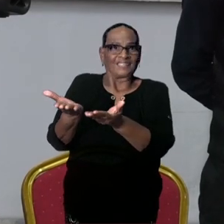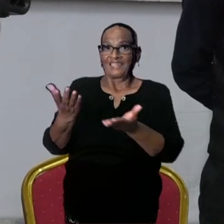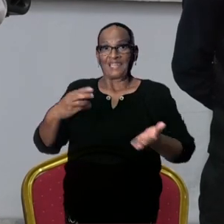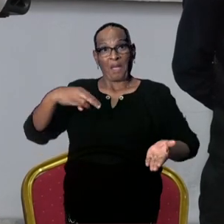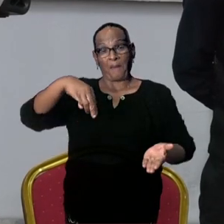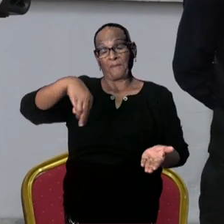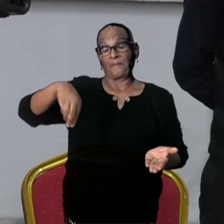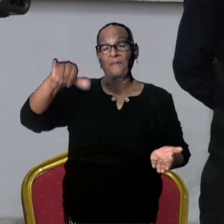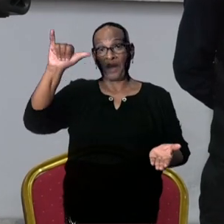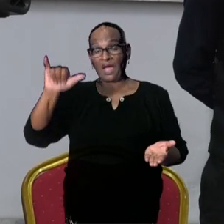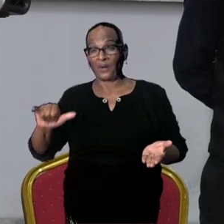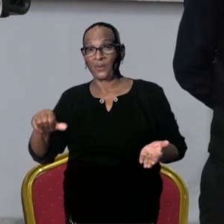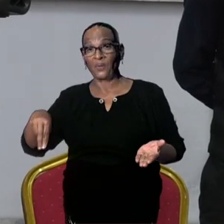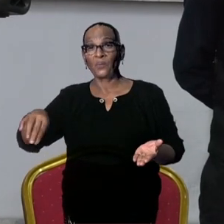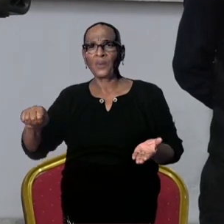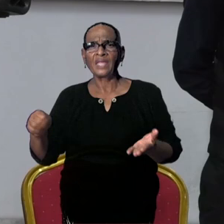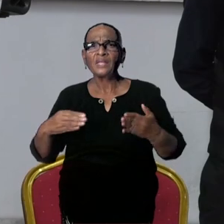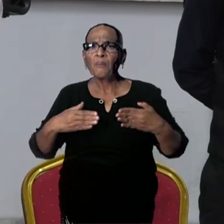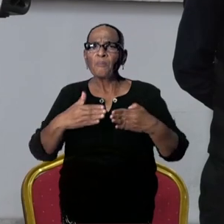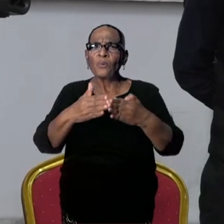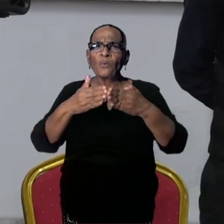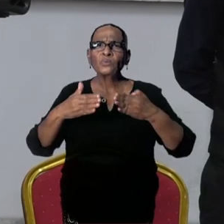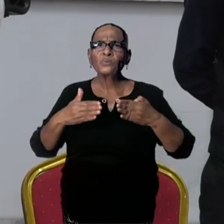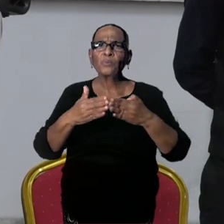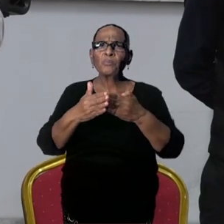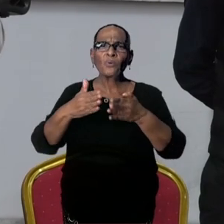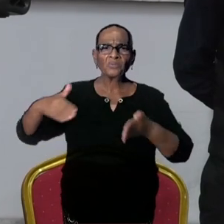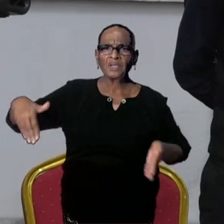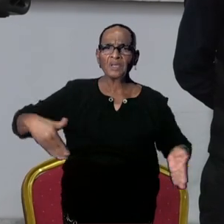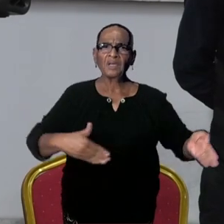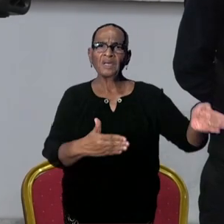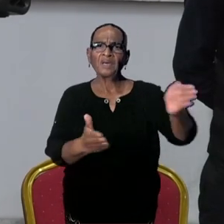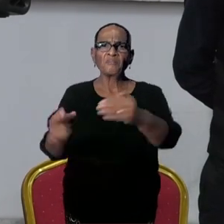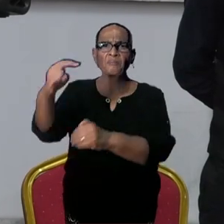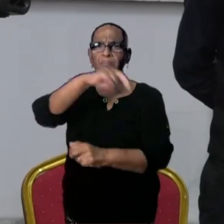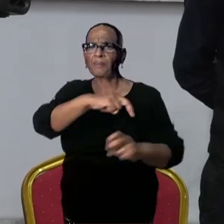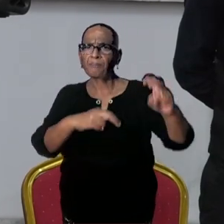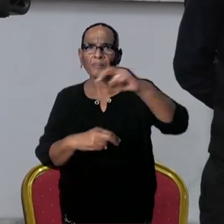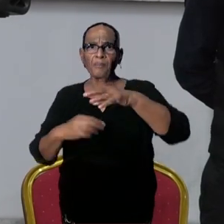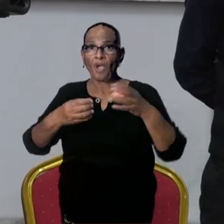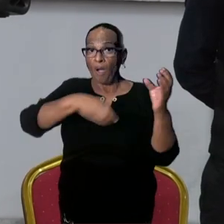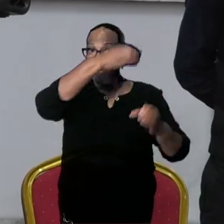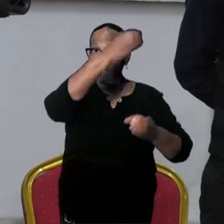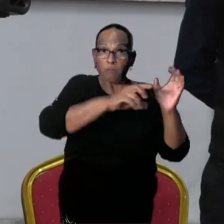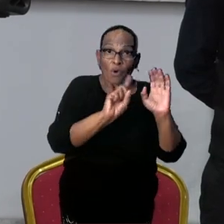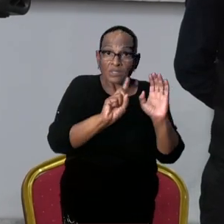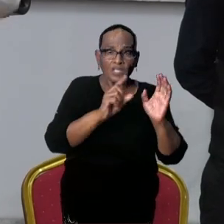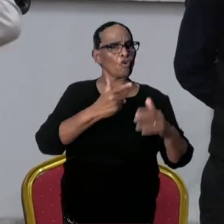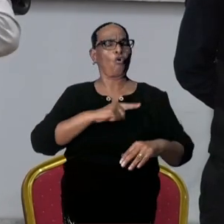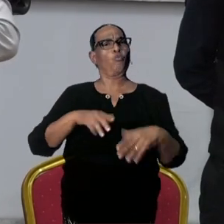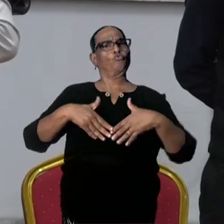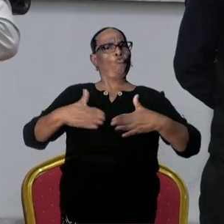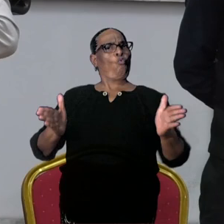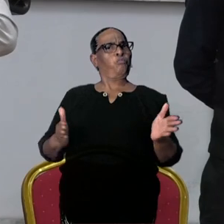Marouine. Zien zij die boten niet elke dag over de rivier gaan? Niet eens vanuit het bos. Vanuit Albina.